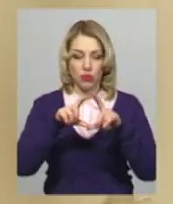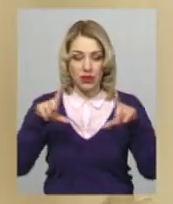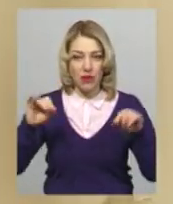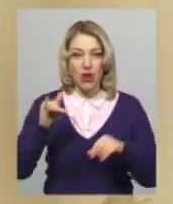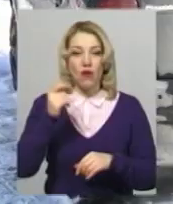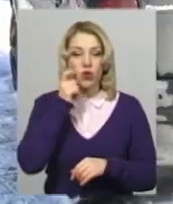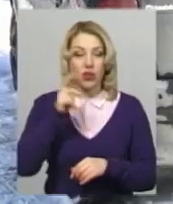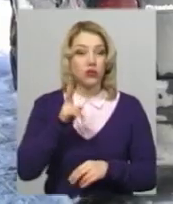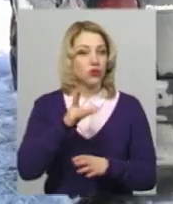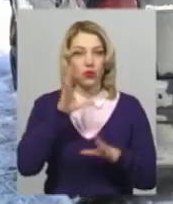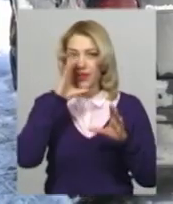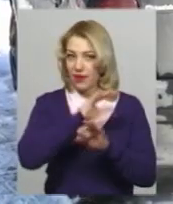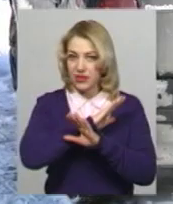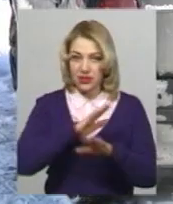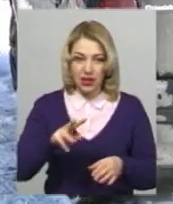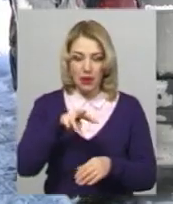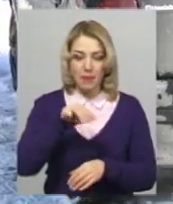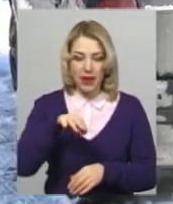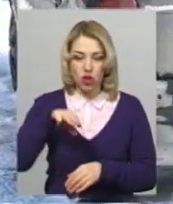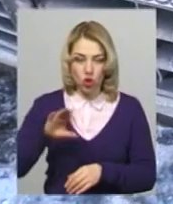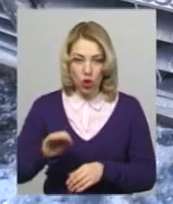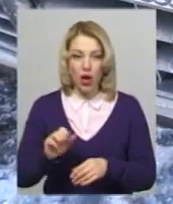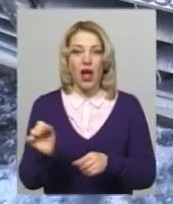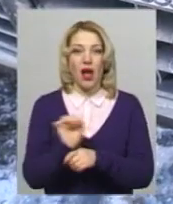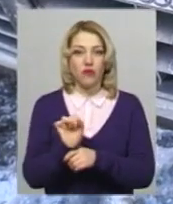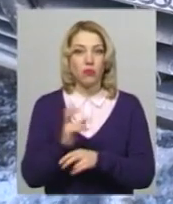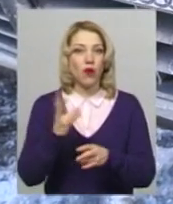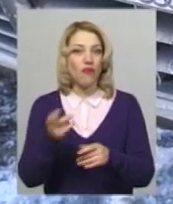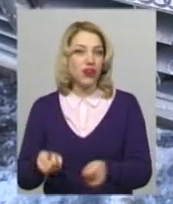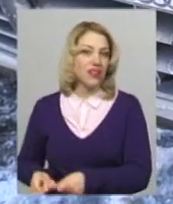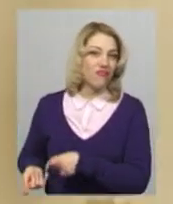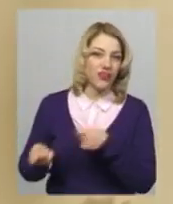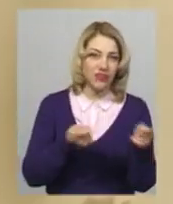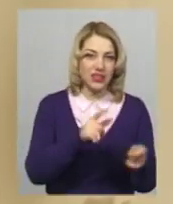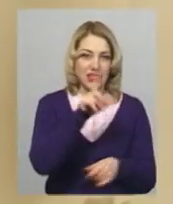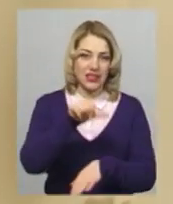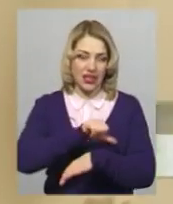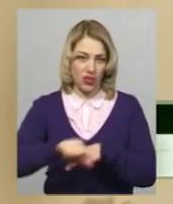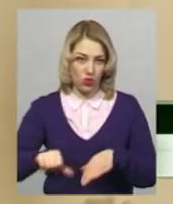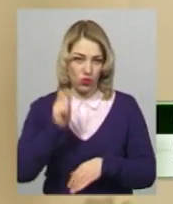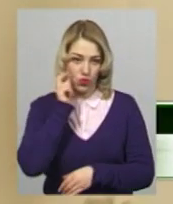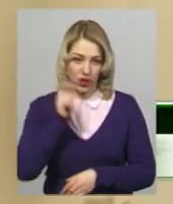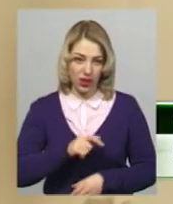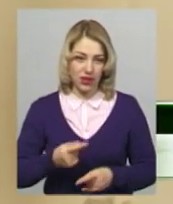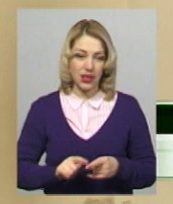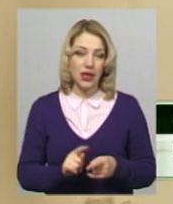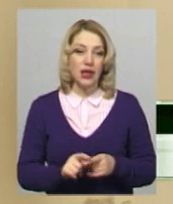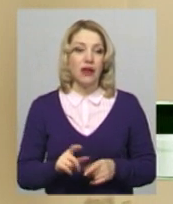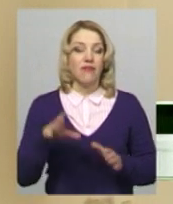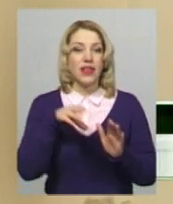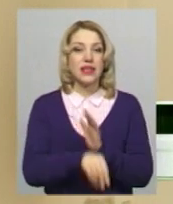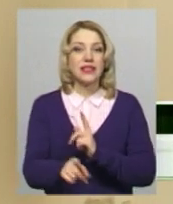Додає, ті, хто не встигли розмитнити автомобіль, повинні вивезти його за межі митної території України. Відповідно, там внесені